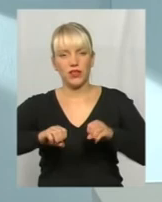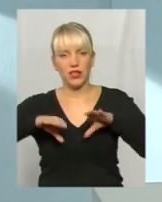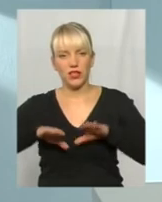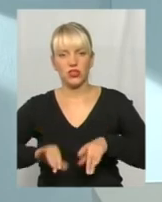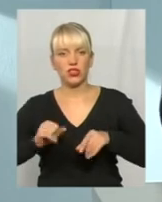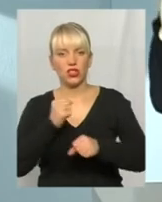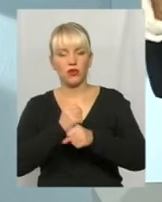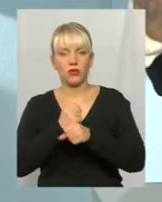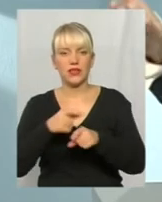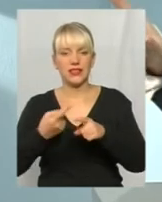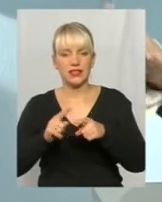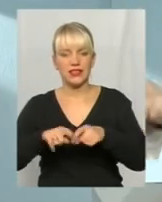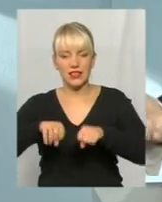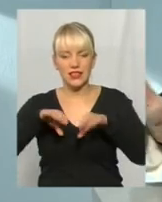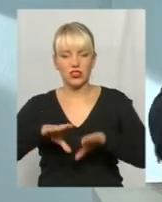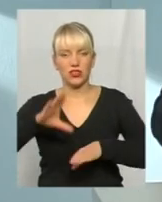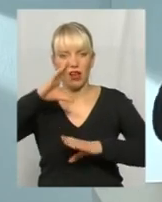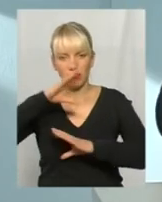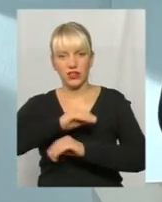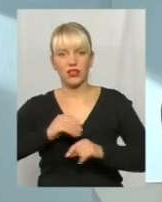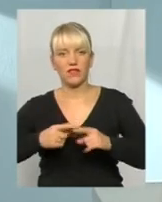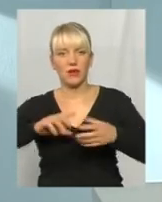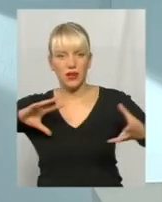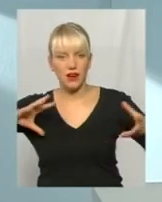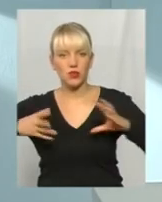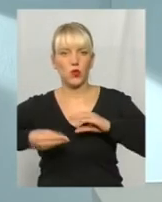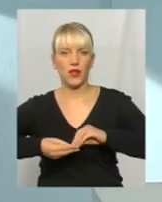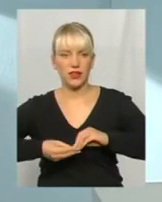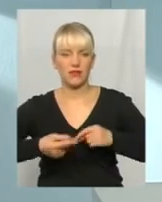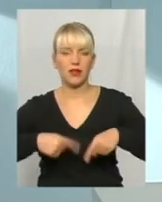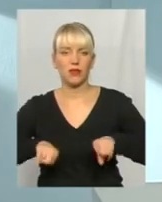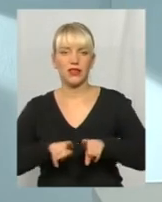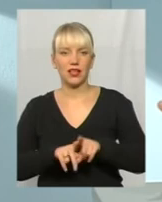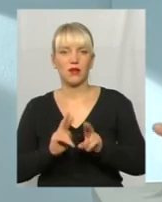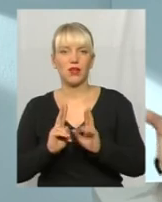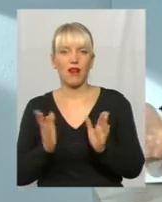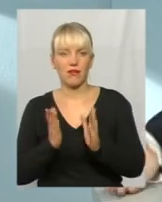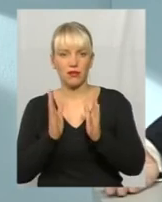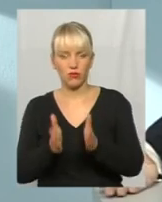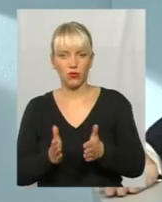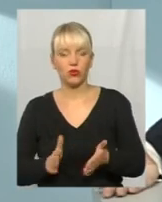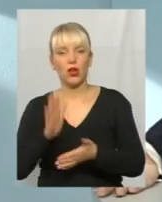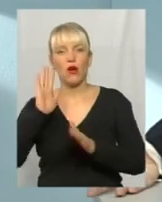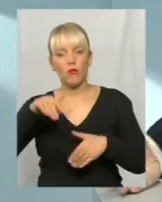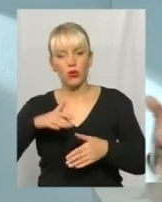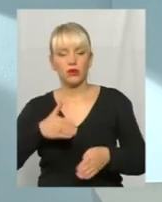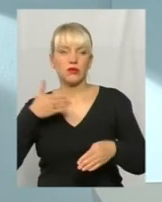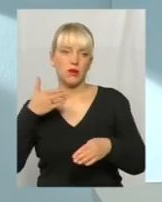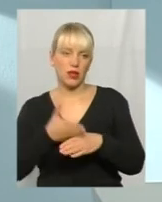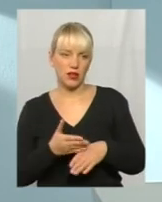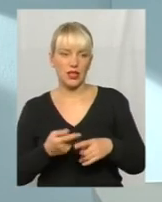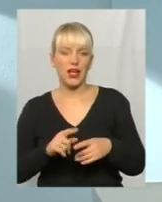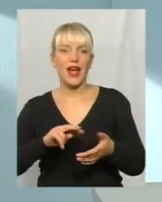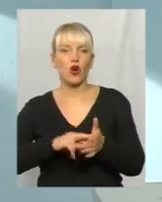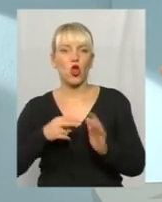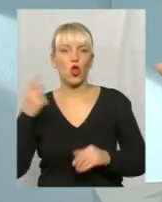ці рішення ефективними, результативними. Такими, які будуть потім сприяти економічному зростанню.